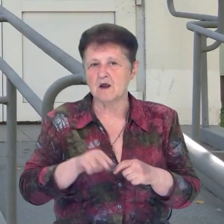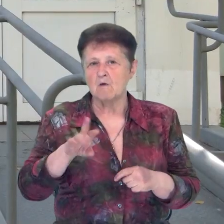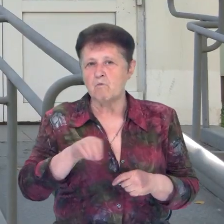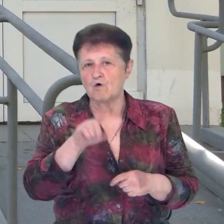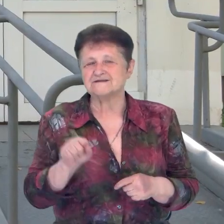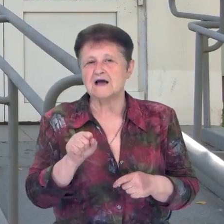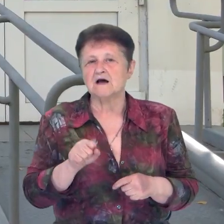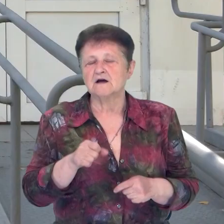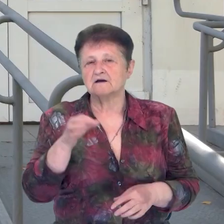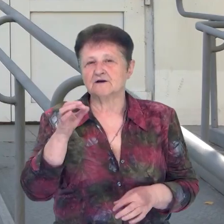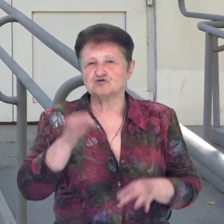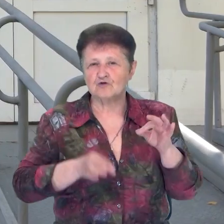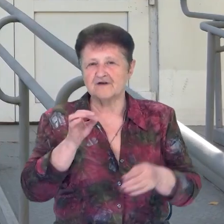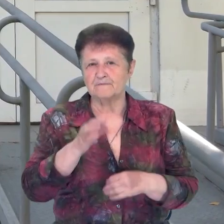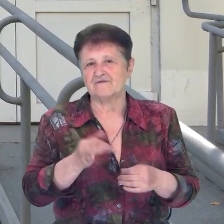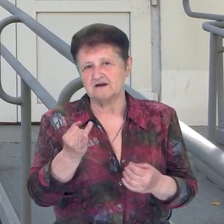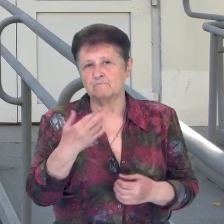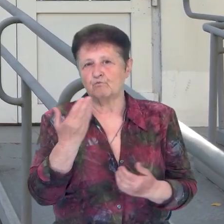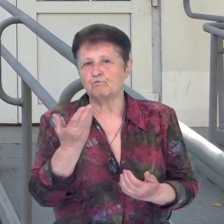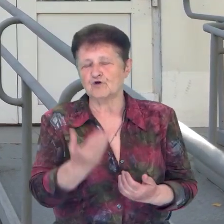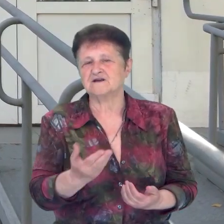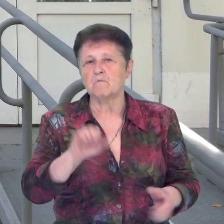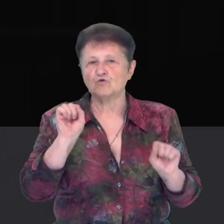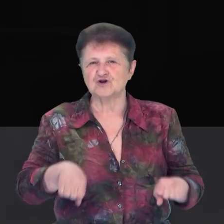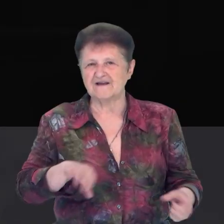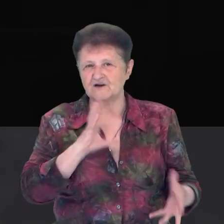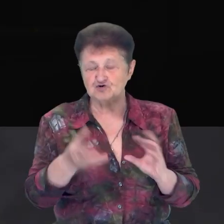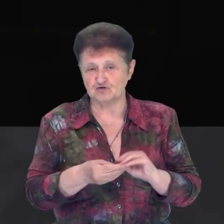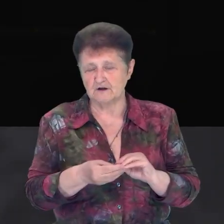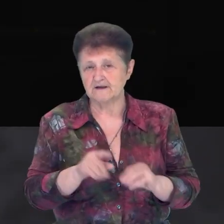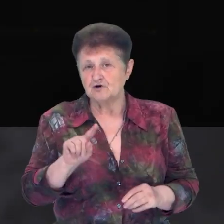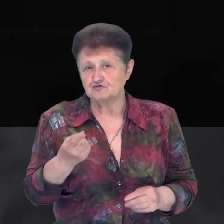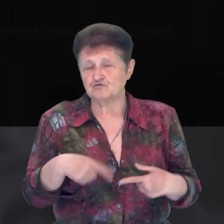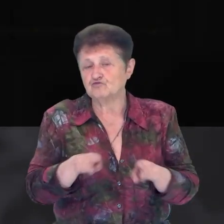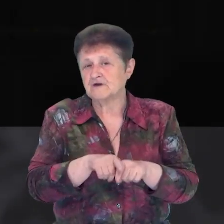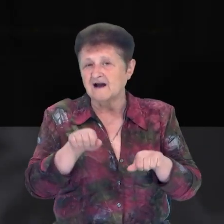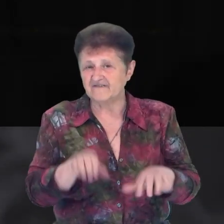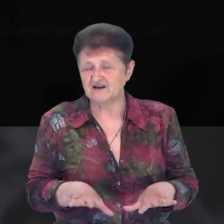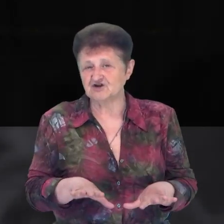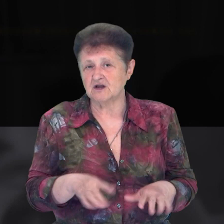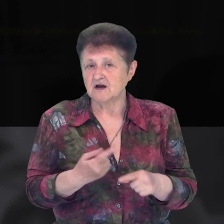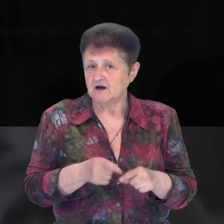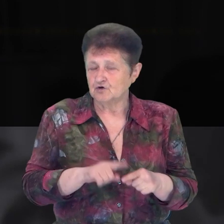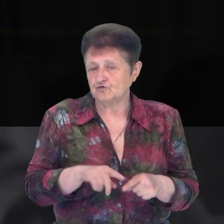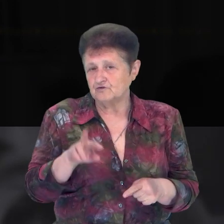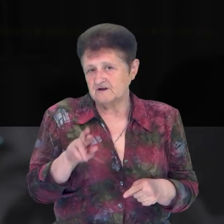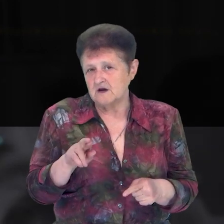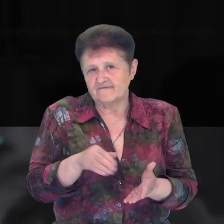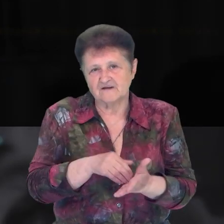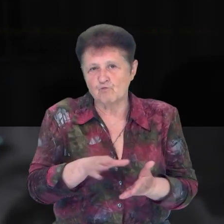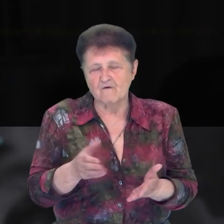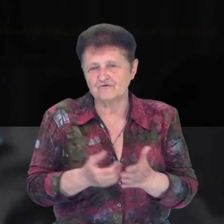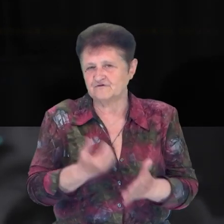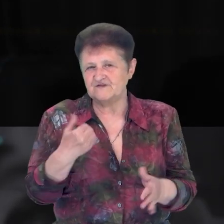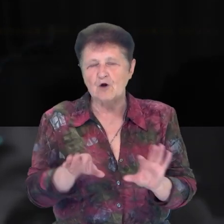судовим провадженням, а відповідно і про її можливі результати. Чому вона так вирішила? От тут я відмовлююся від